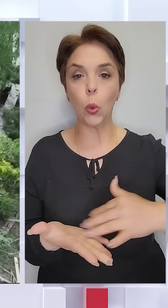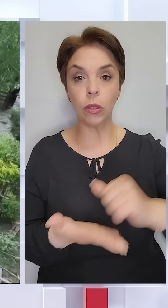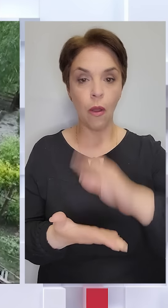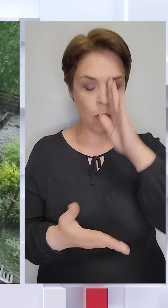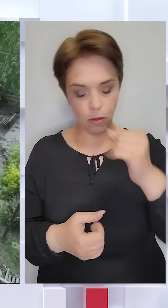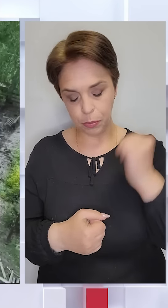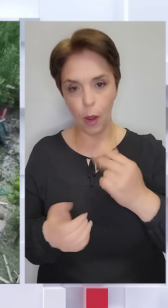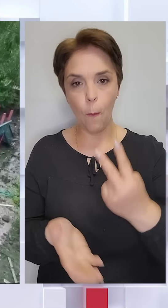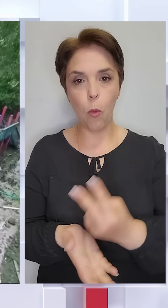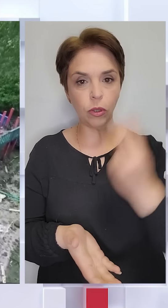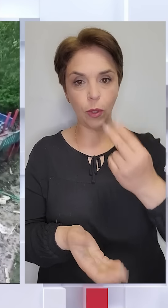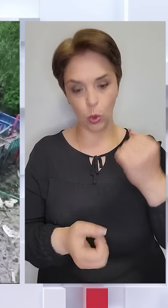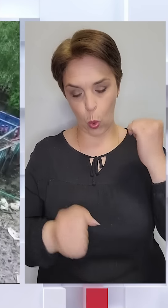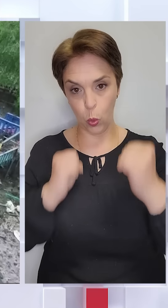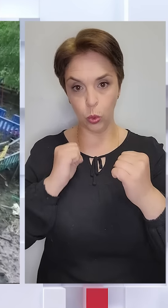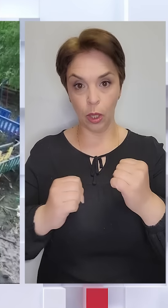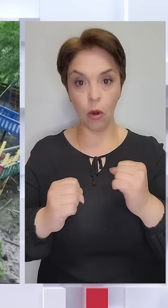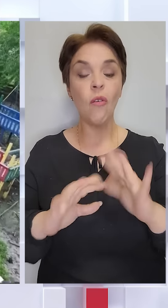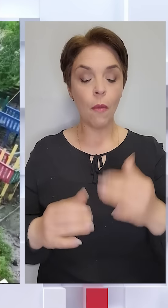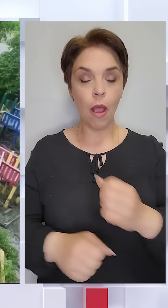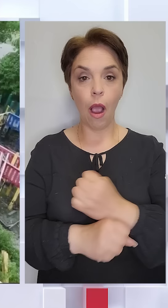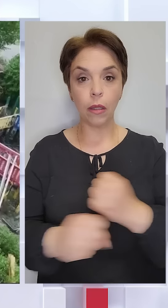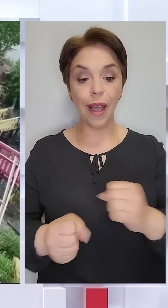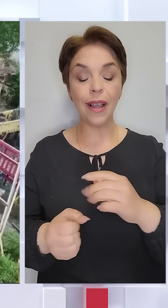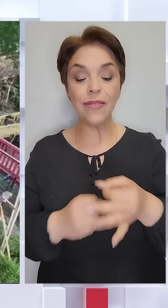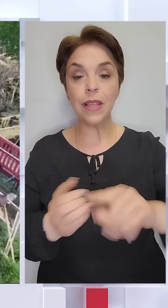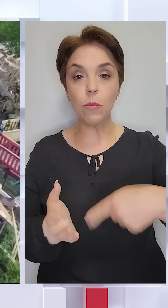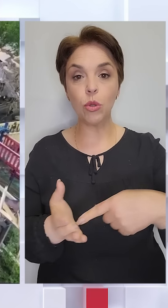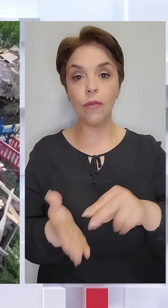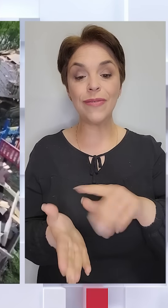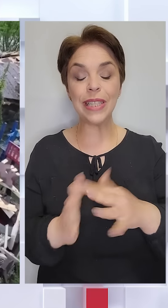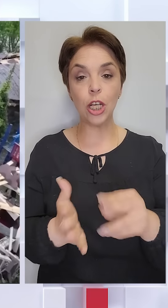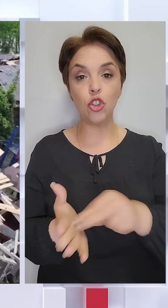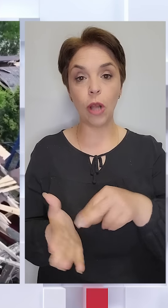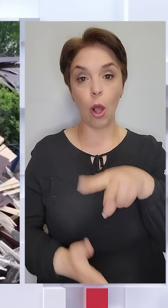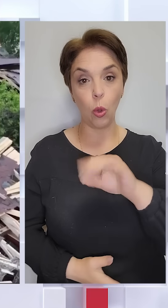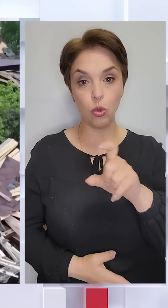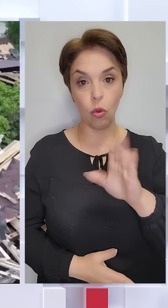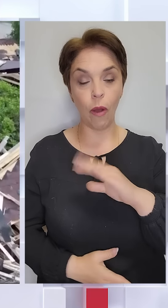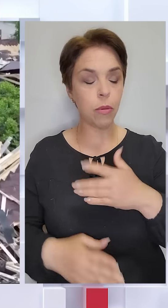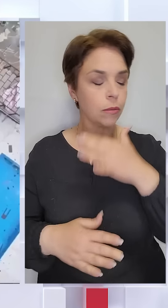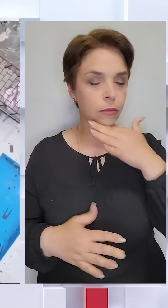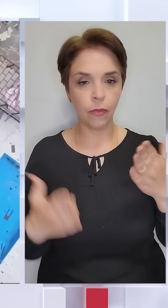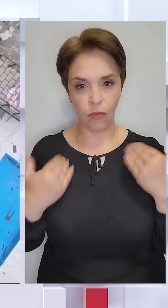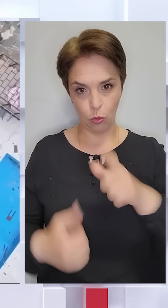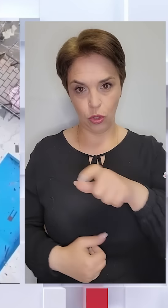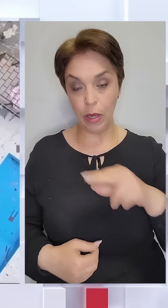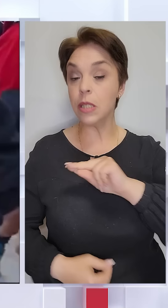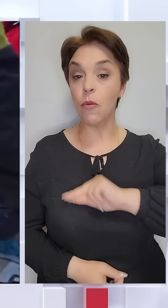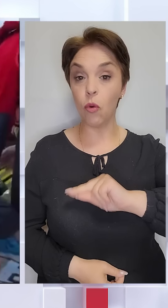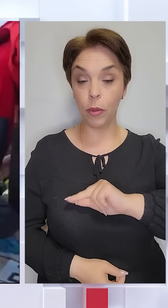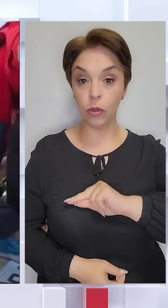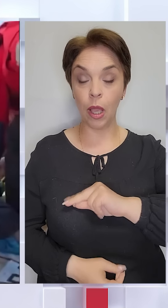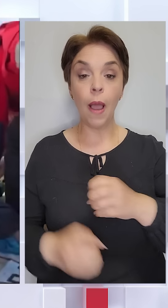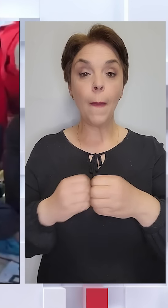завдав сюди подвійного удару. В момент атаки в заміському комплексі в селі Черкаська Лозова було повно відпочивальників та співробітників.